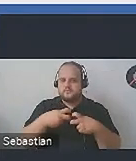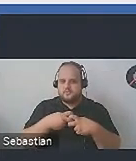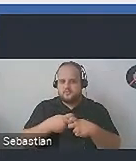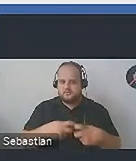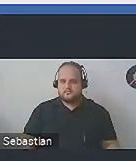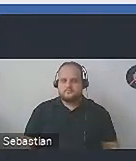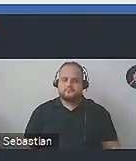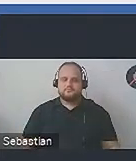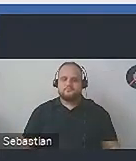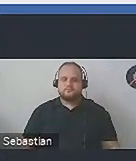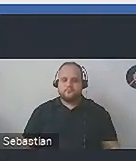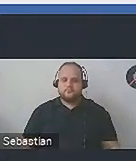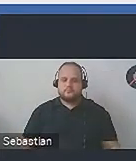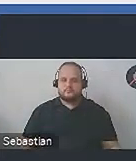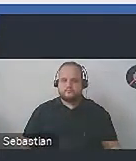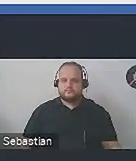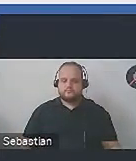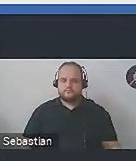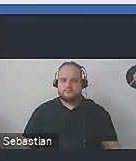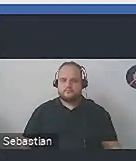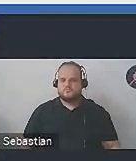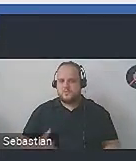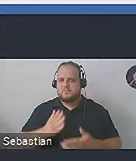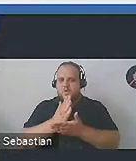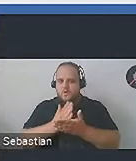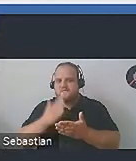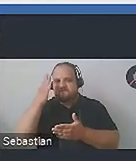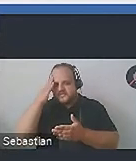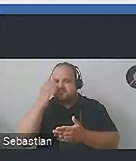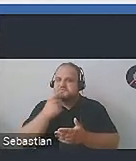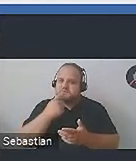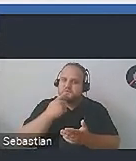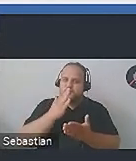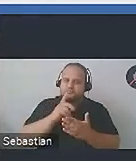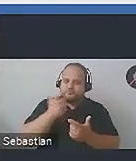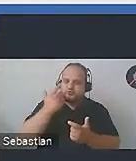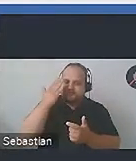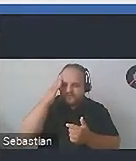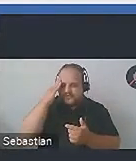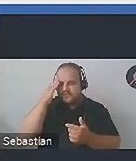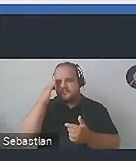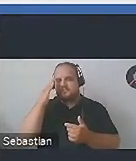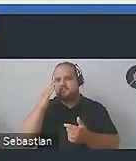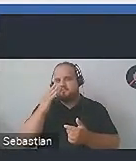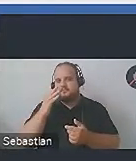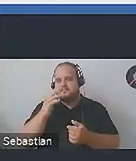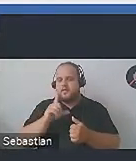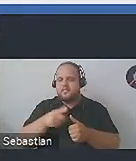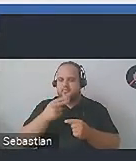wypowiadają, jest gdzieś tak w połowie drogi. Czyli już coś tam o tej dostępności wiemy,